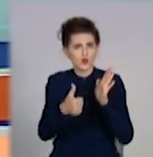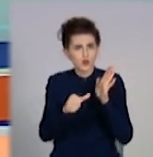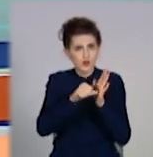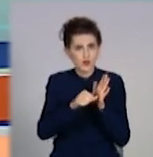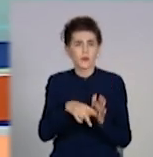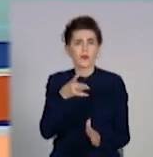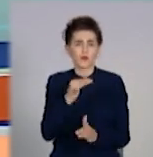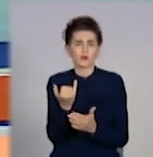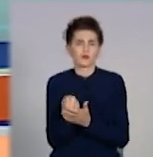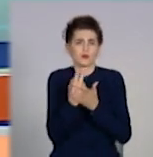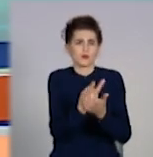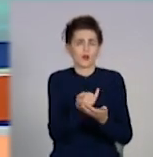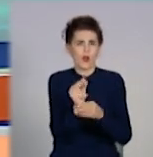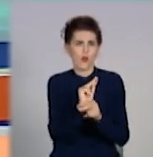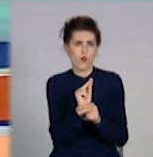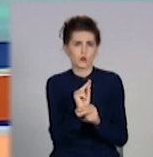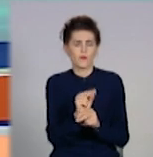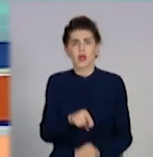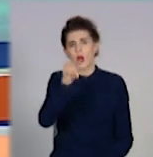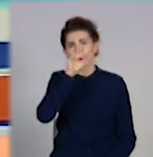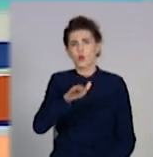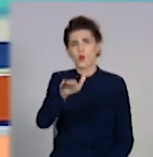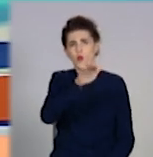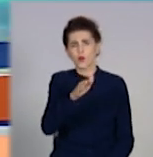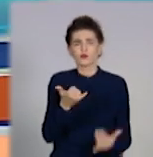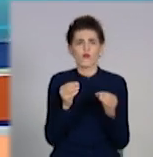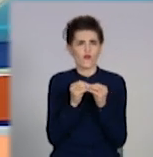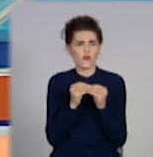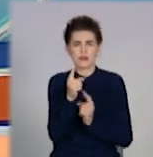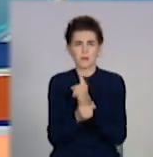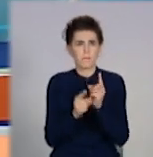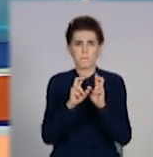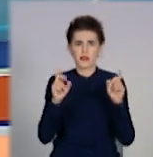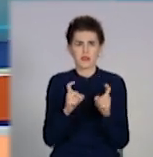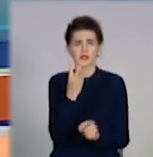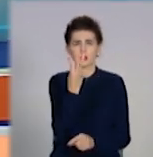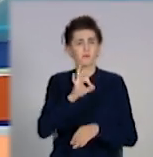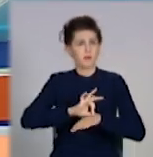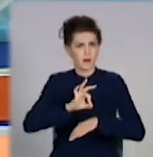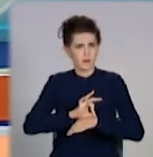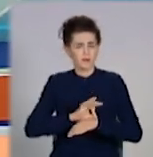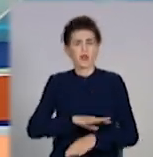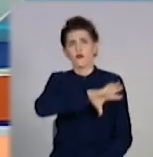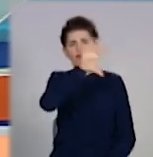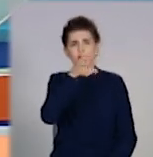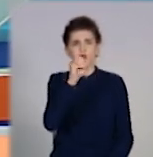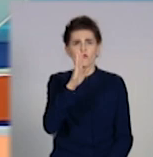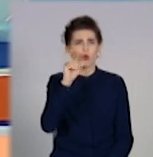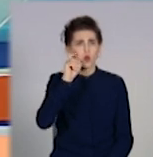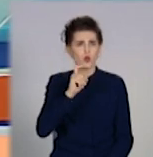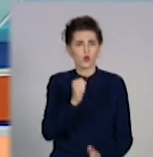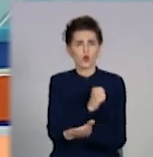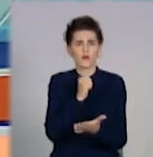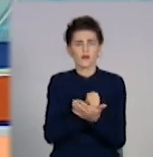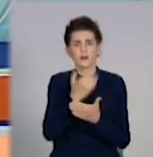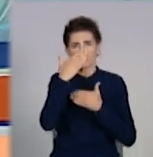Він на амбулаторному лікуванні. На Луганщині ситуація без змін. Троє інфікованих. Усього в Україні лабораторно підтверджено